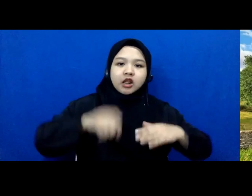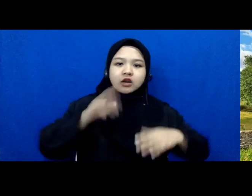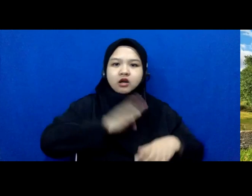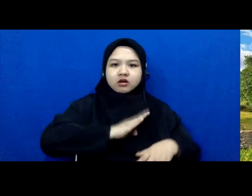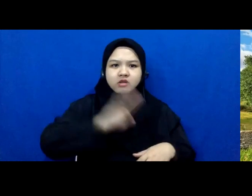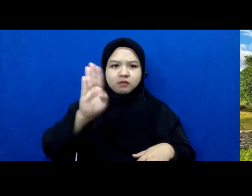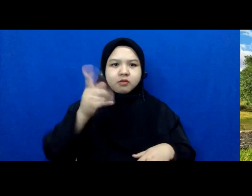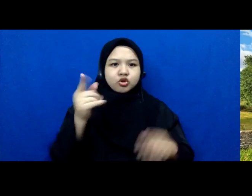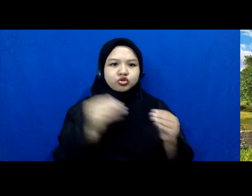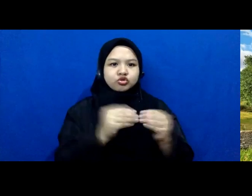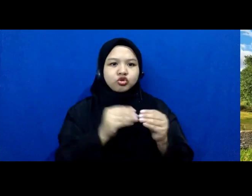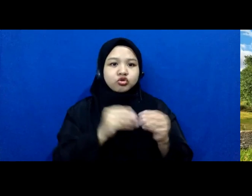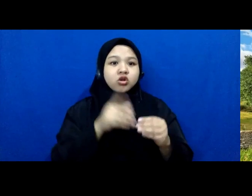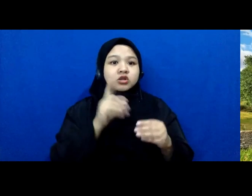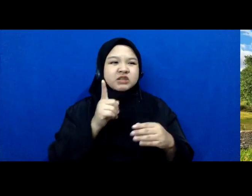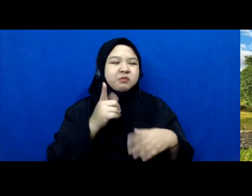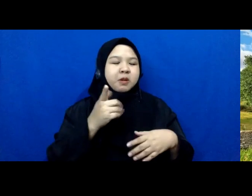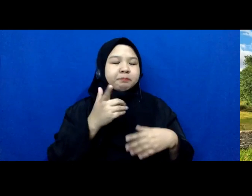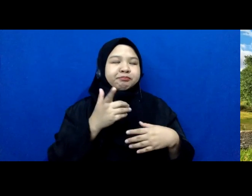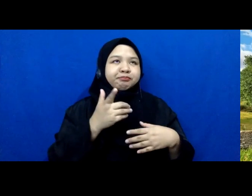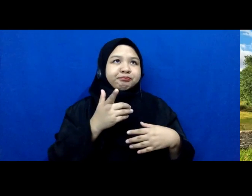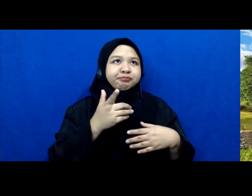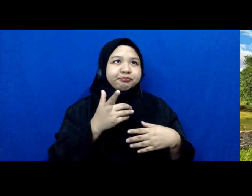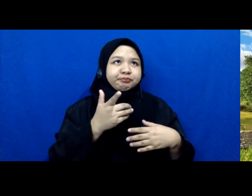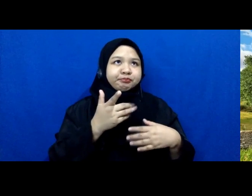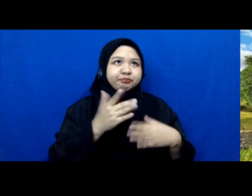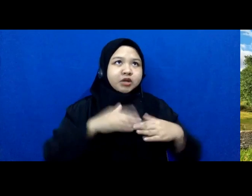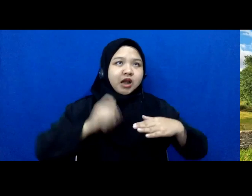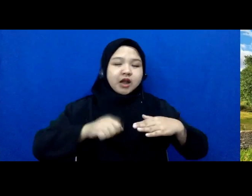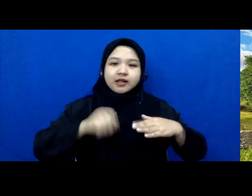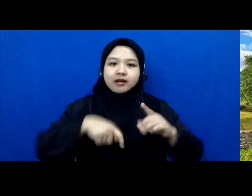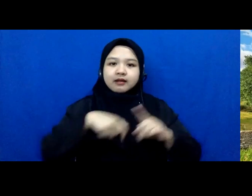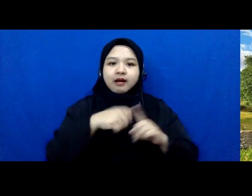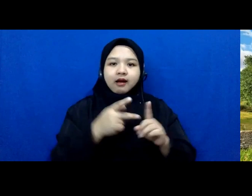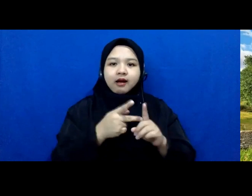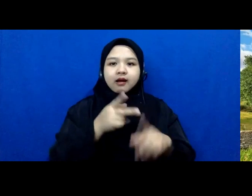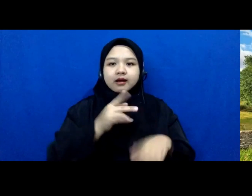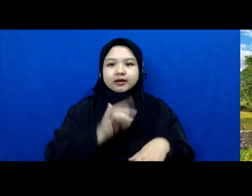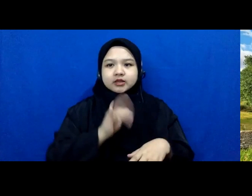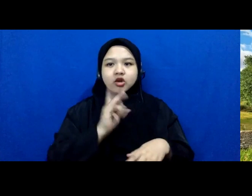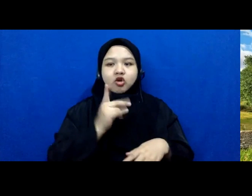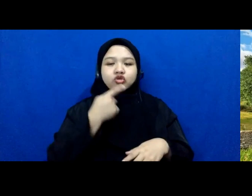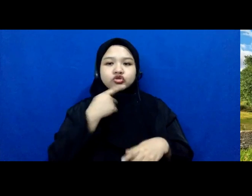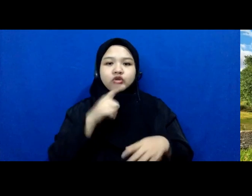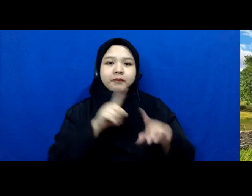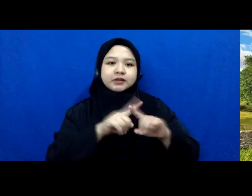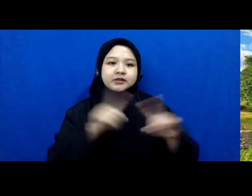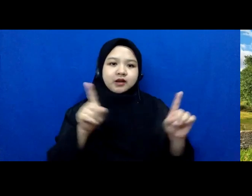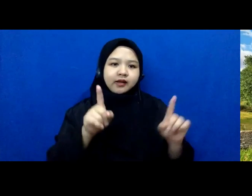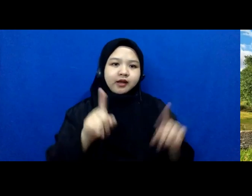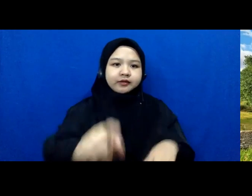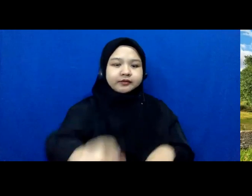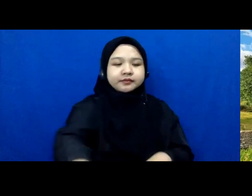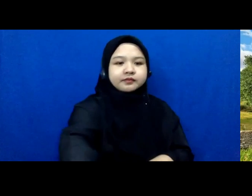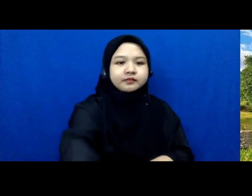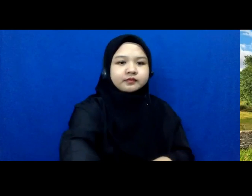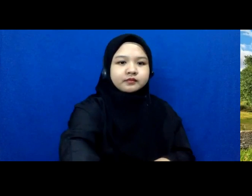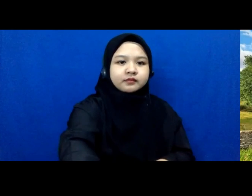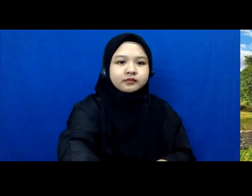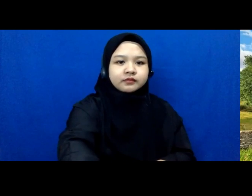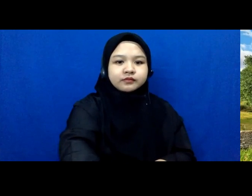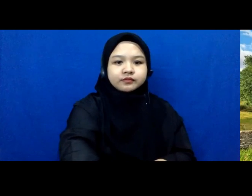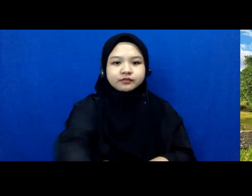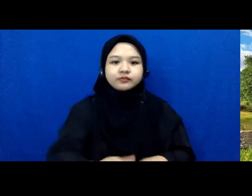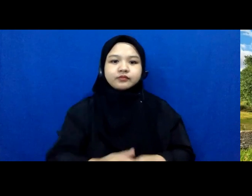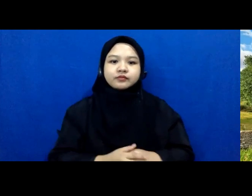relevan karena kan peradilan agama pakainya KHI kalau kasut kekiraian nah apa namanya tadi